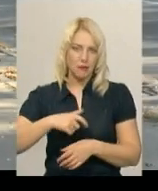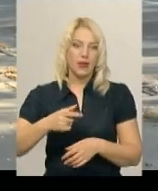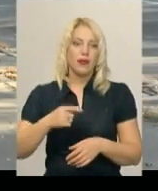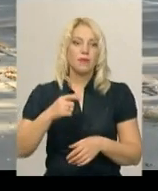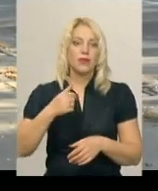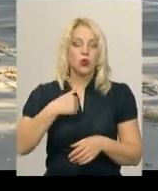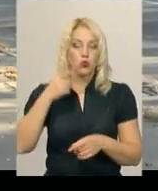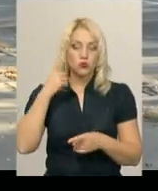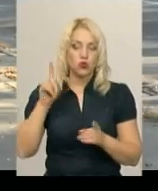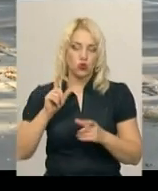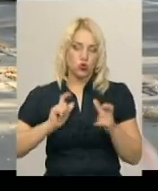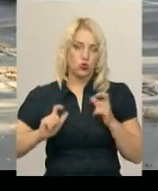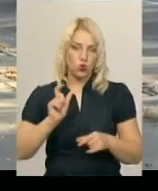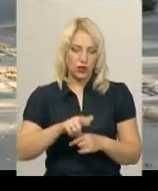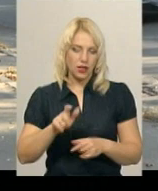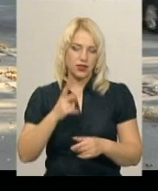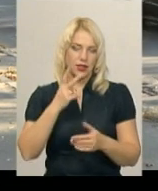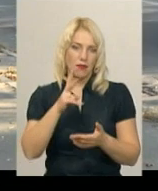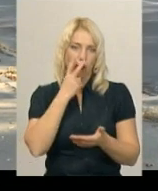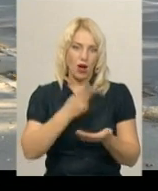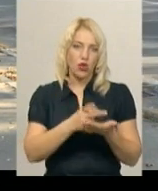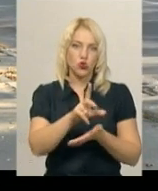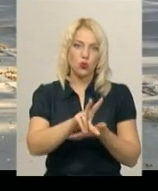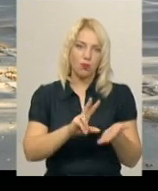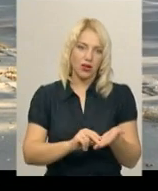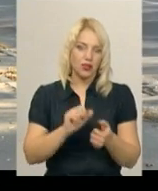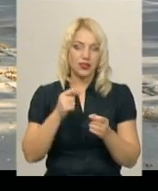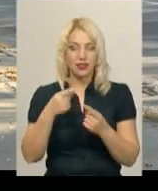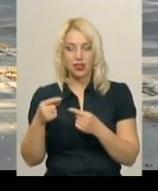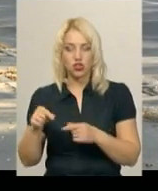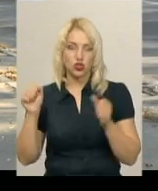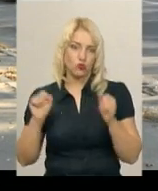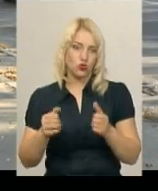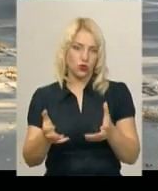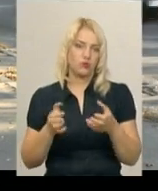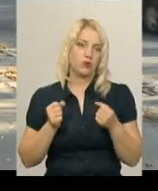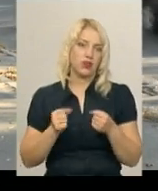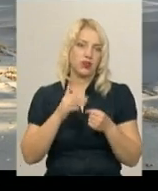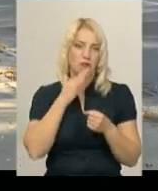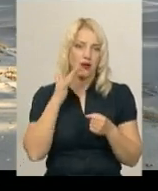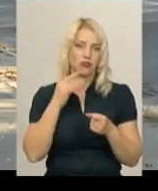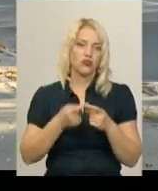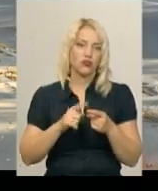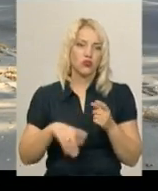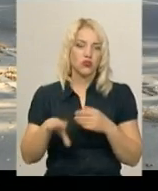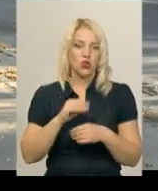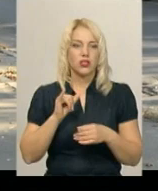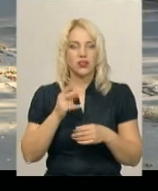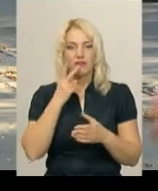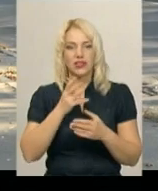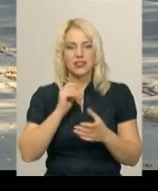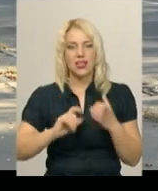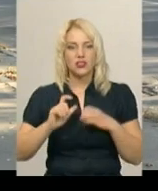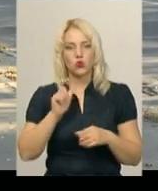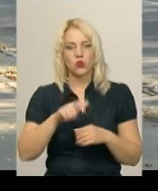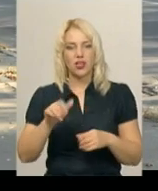просто сила, яка показує іншим приклад. І інші можуть брати багато з цього всього, дивитися на студентів і